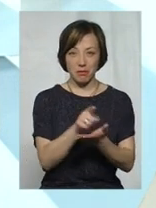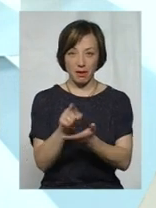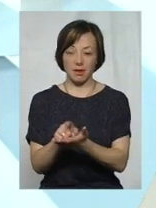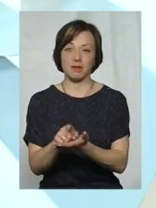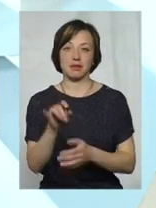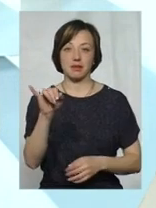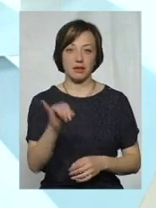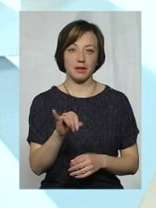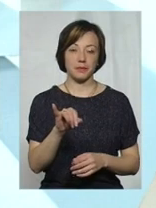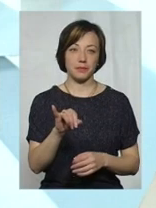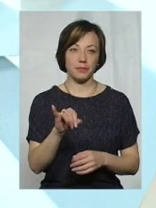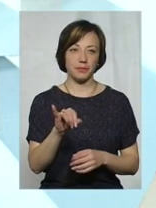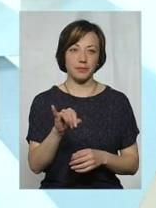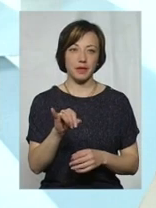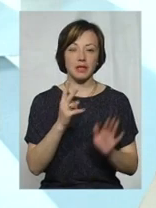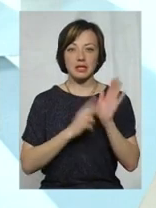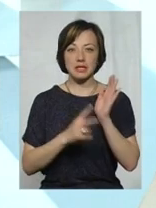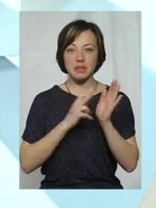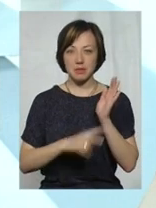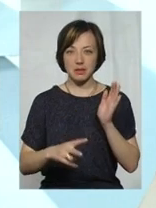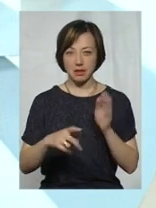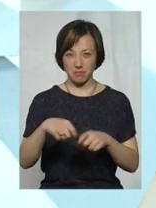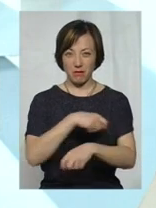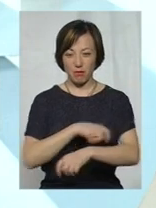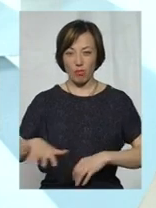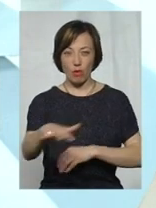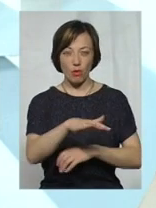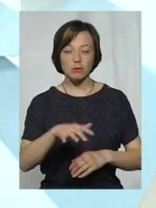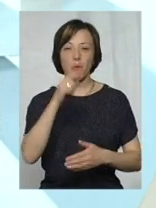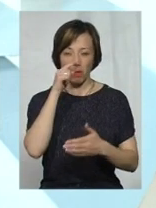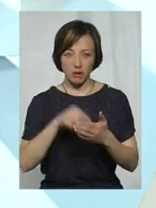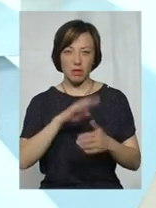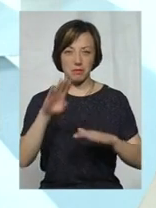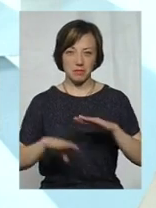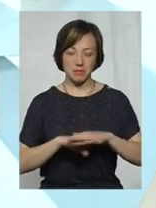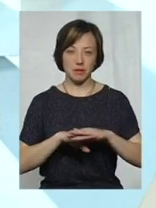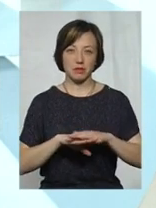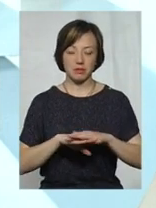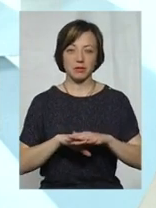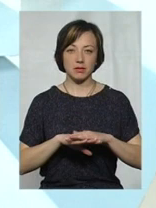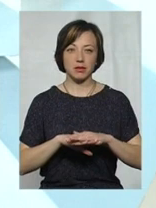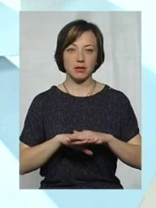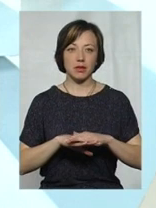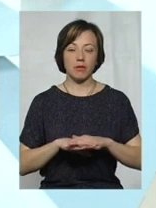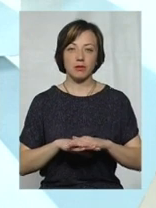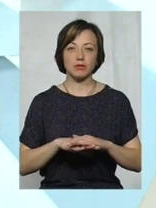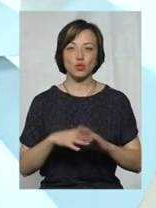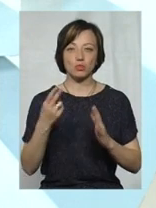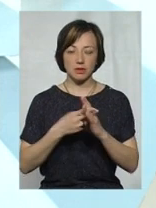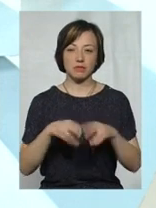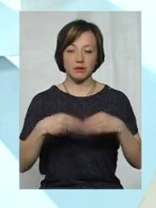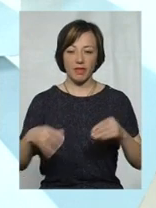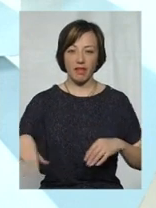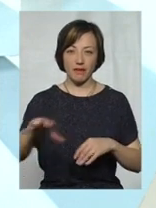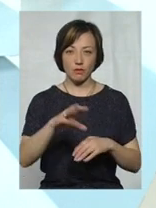70 квадратних метрів, вони підпадають під більшу площадь, але субсидія буде розрахована на всю,